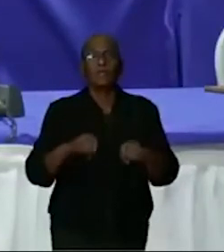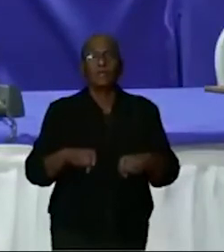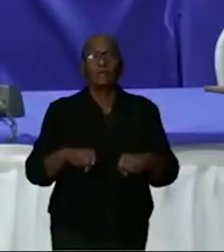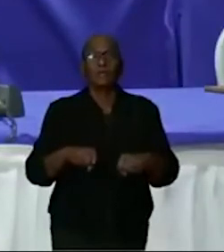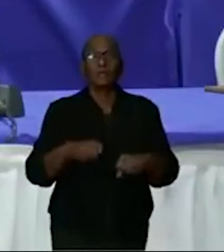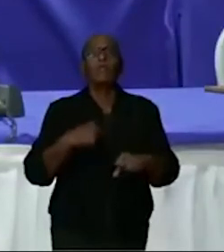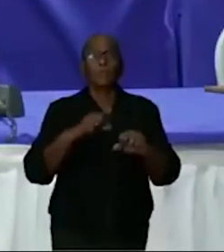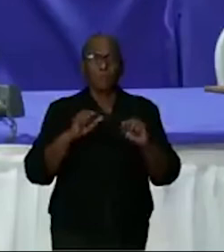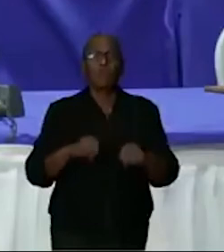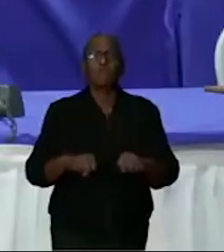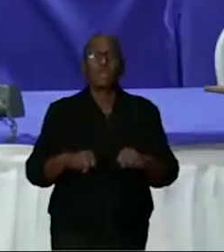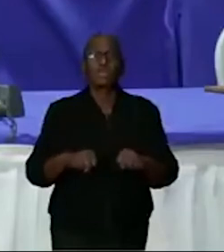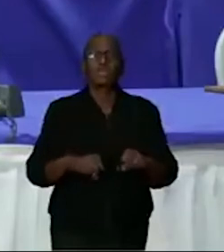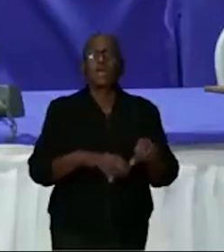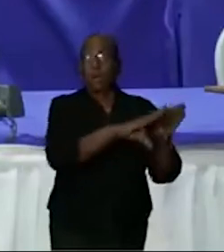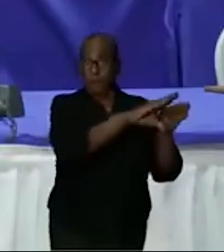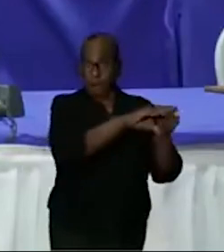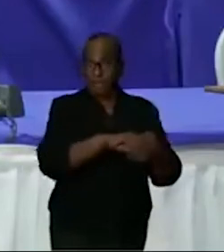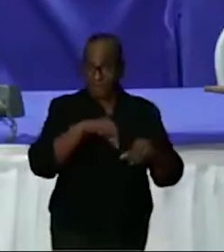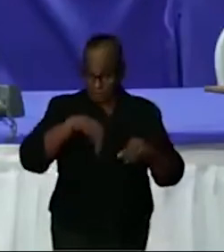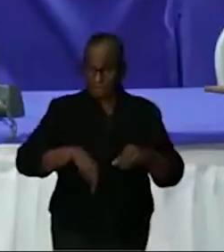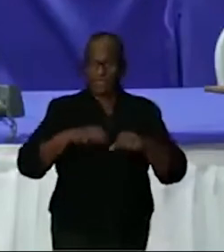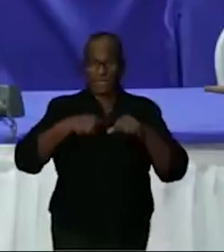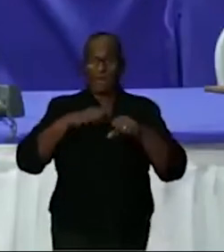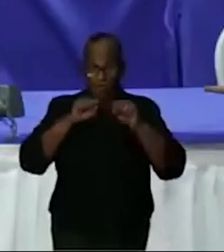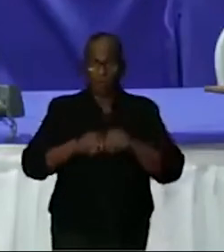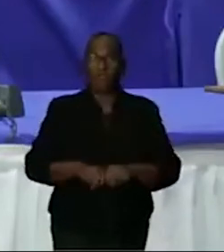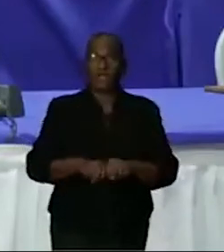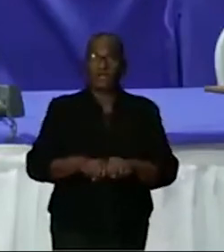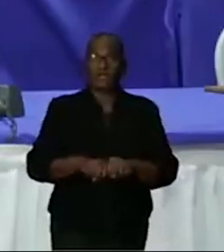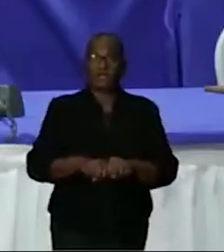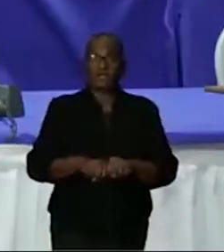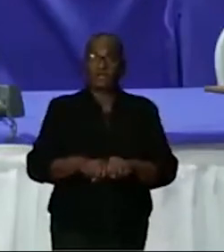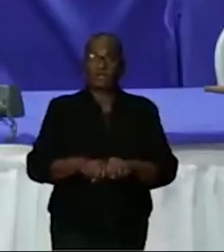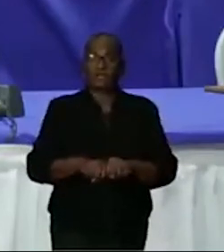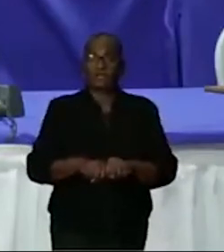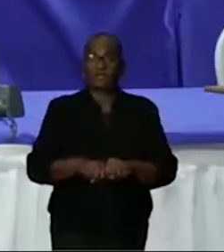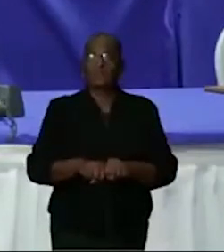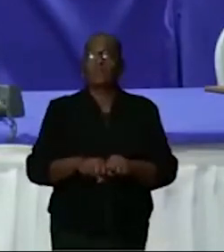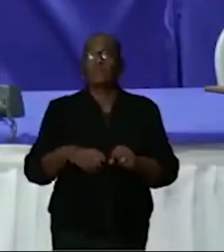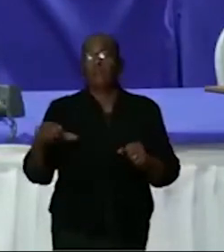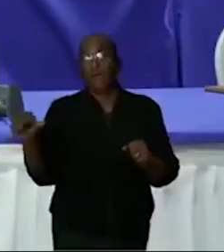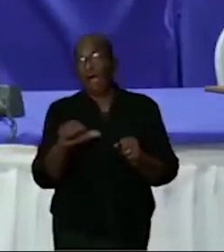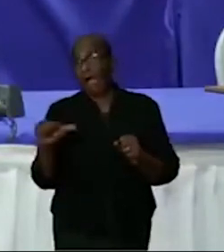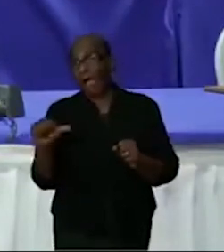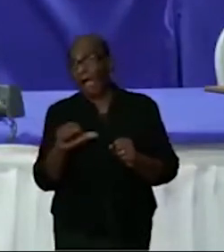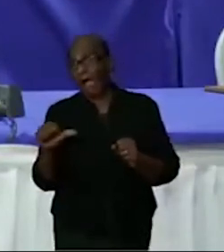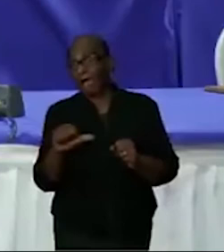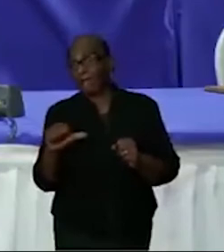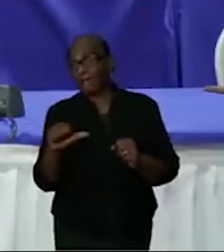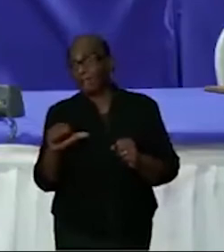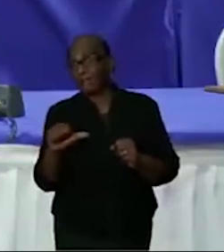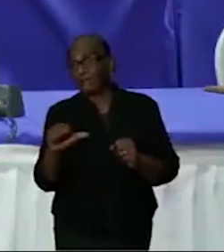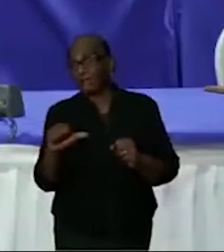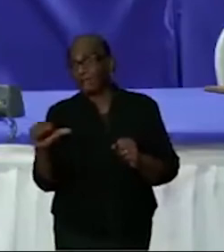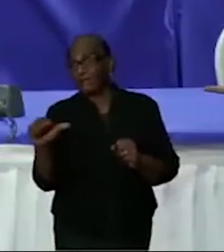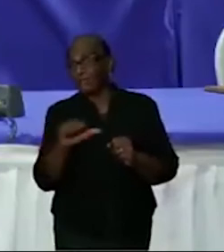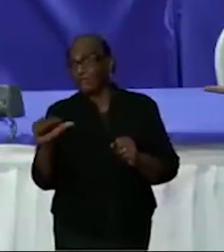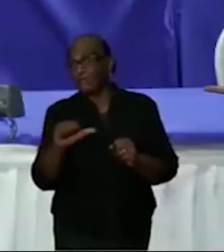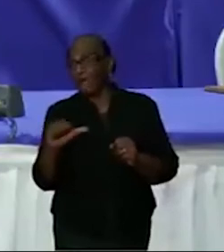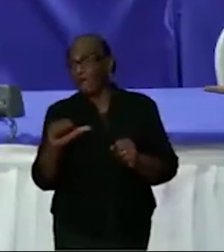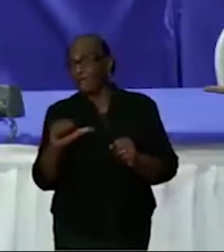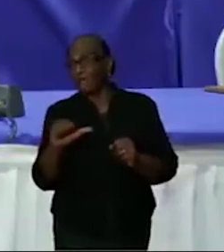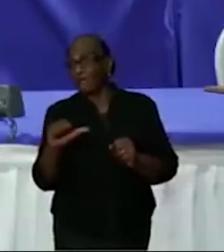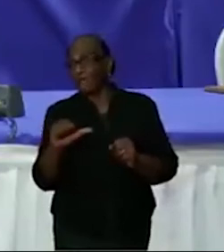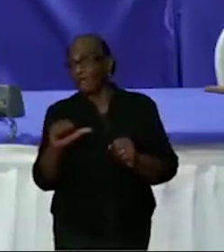bevestigen dat de maatregelen bij deze dus hard zijn. Voor de rest wil ik toch de